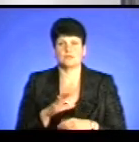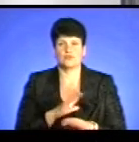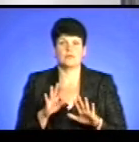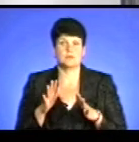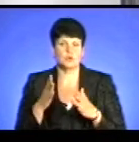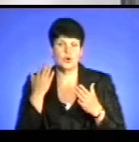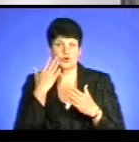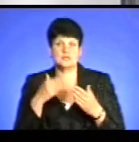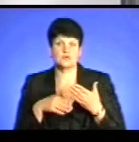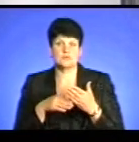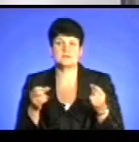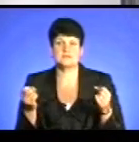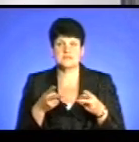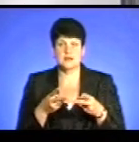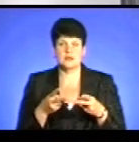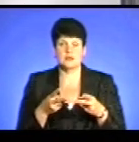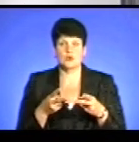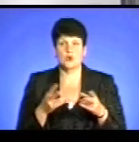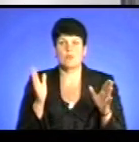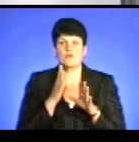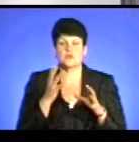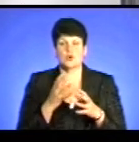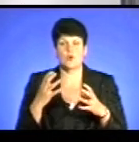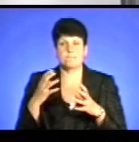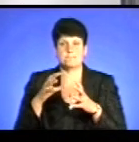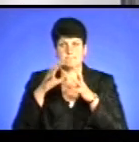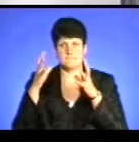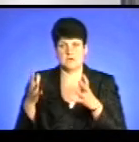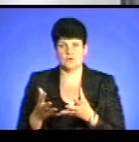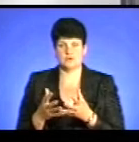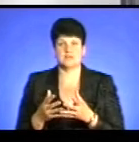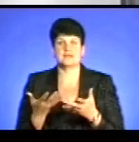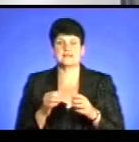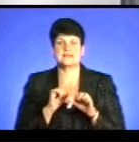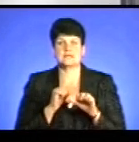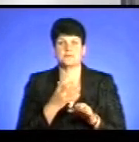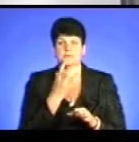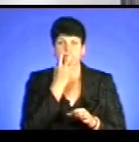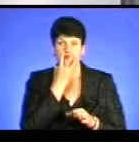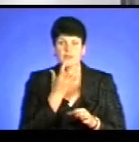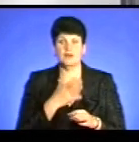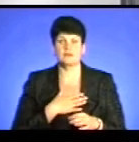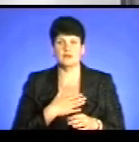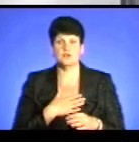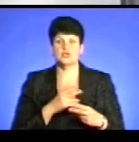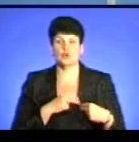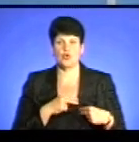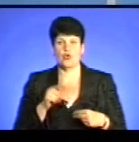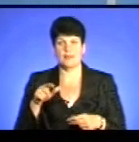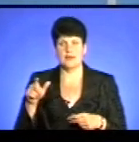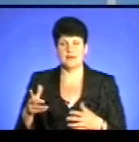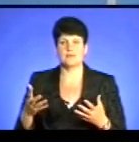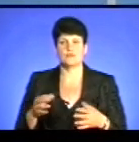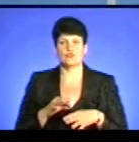спеціального повітряного балону, який використовується для захисту органів дихання рятувальників. Наші колеги-рятувальники